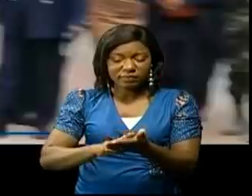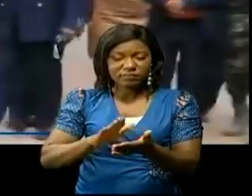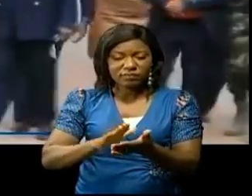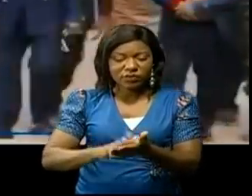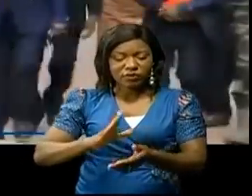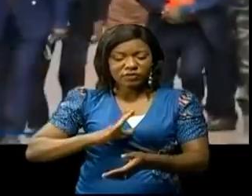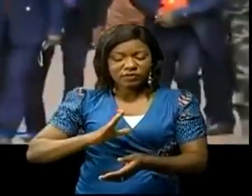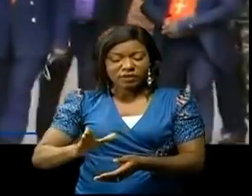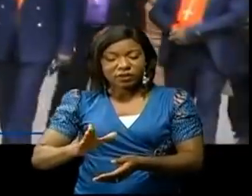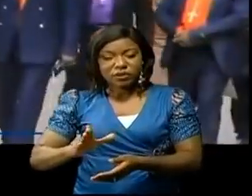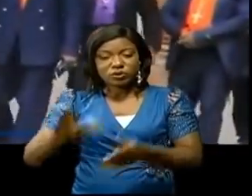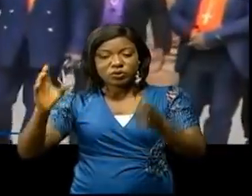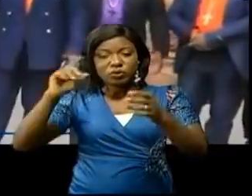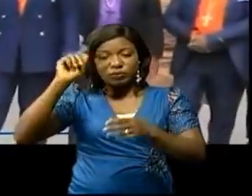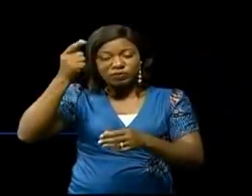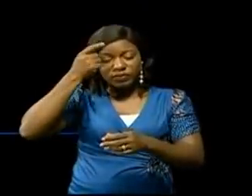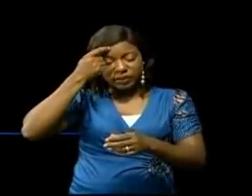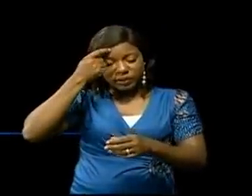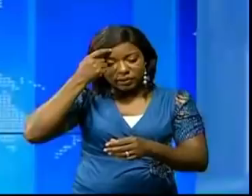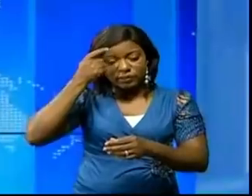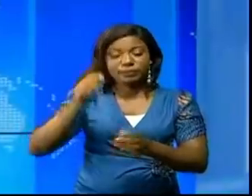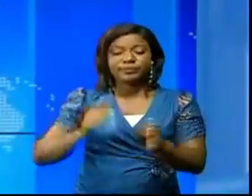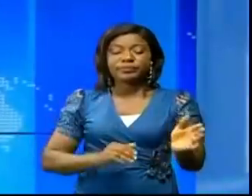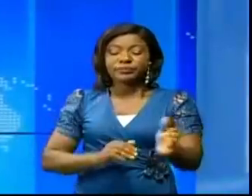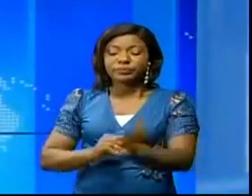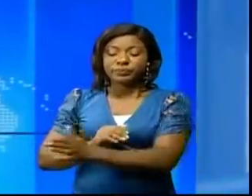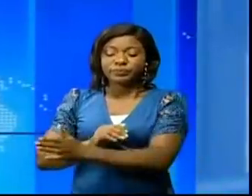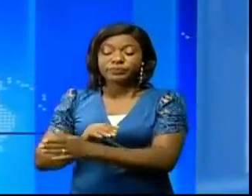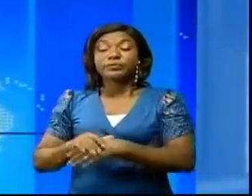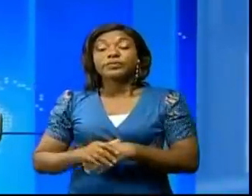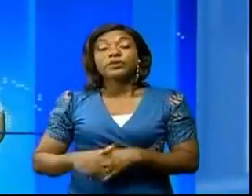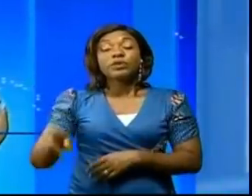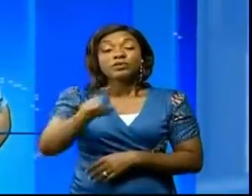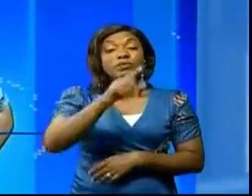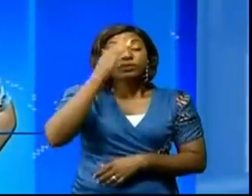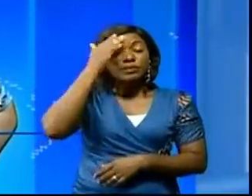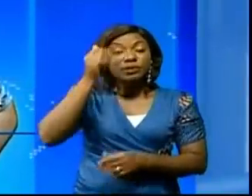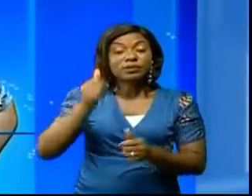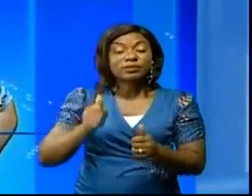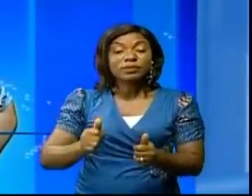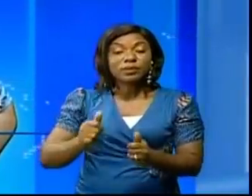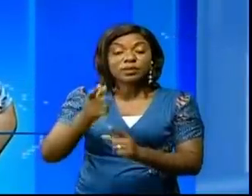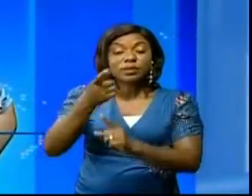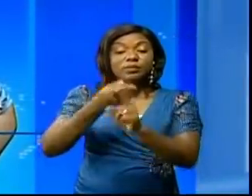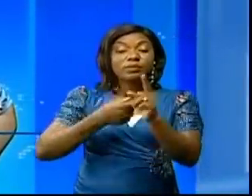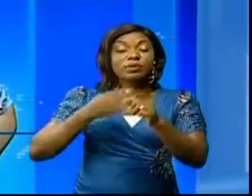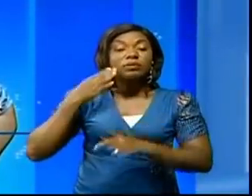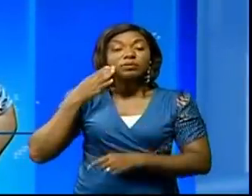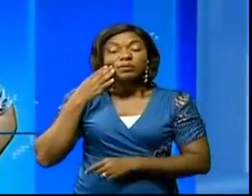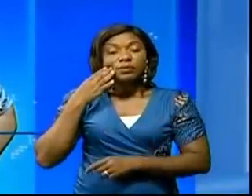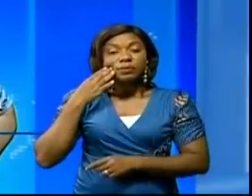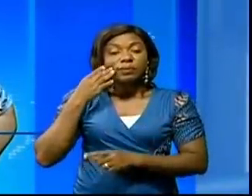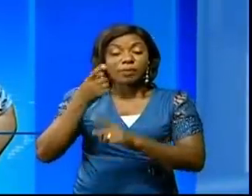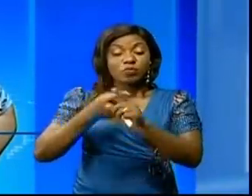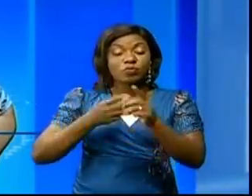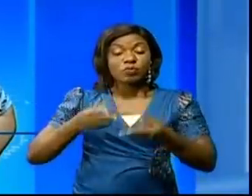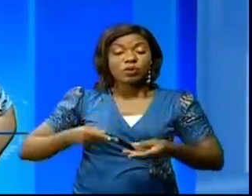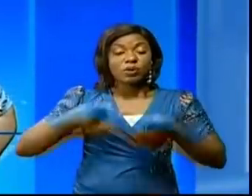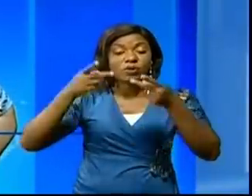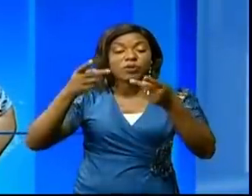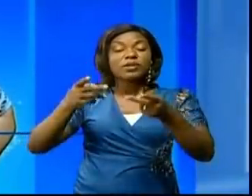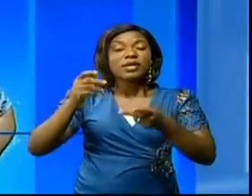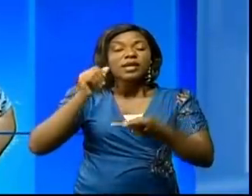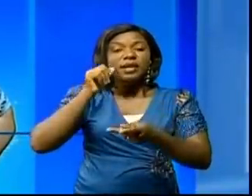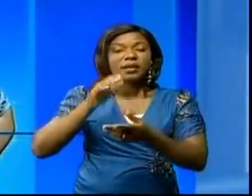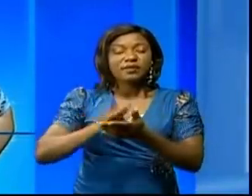retour de la paix en province de Litori. Vous le savez que le mois de mars est un mois dédié à la femme,